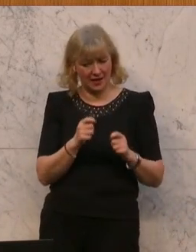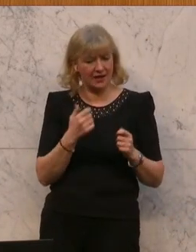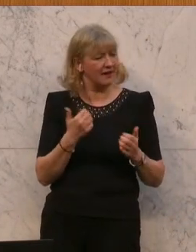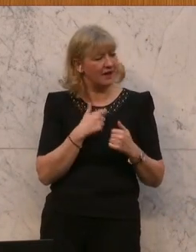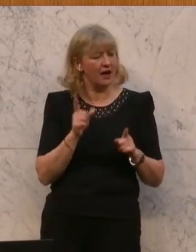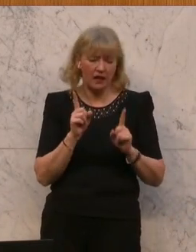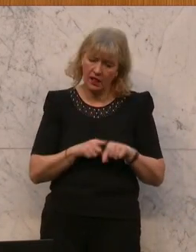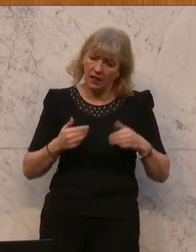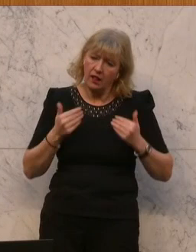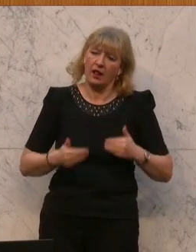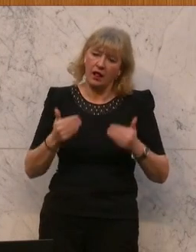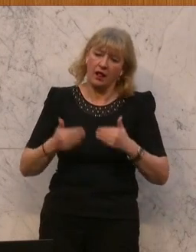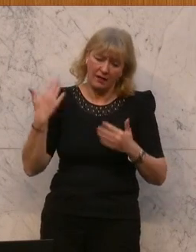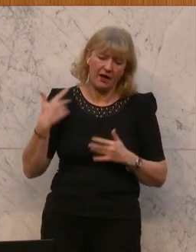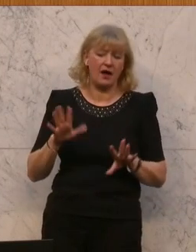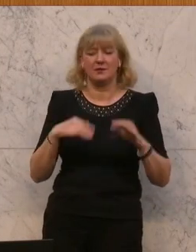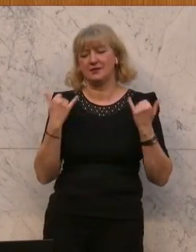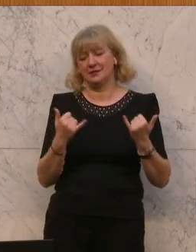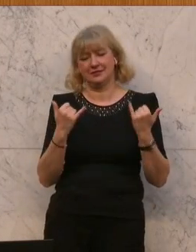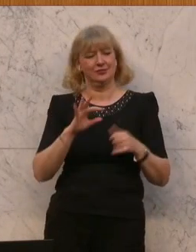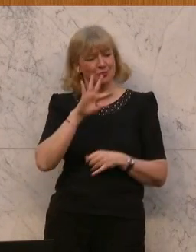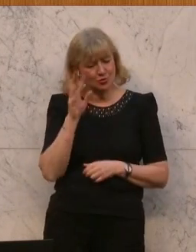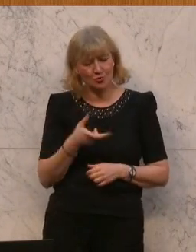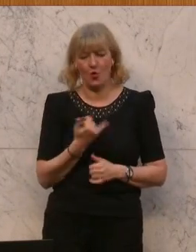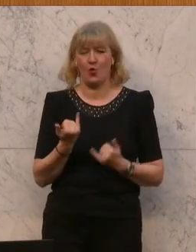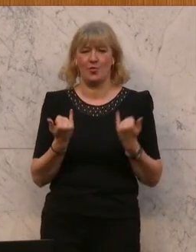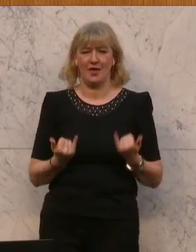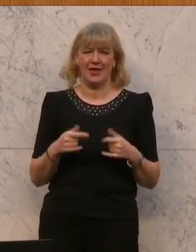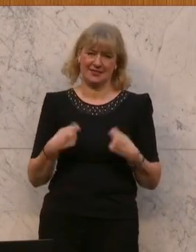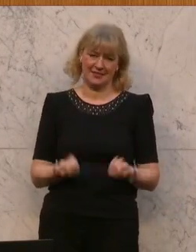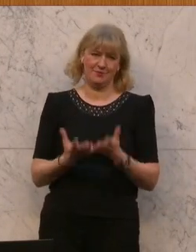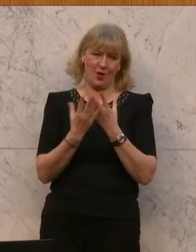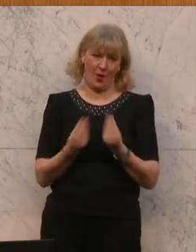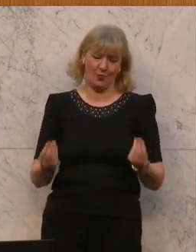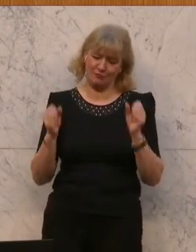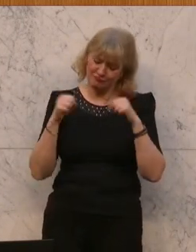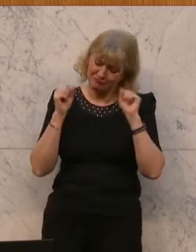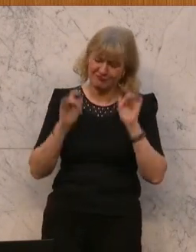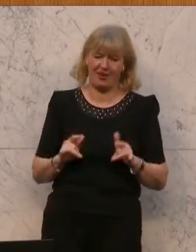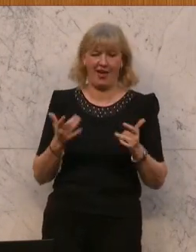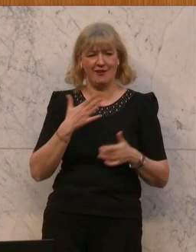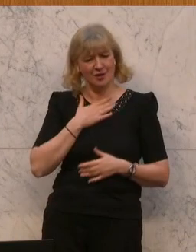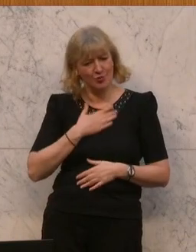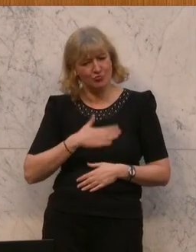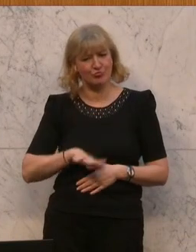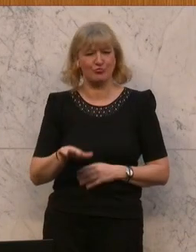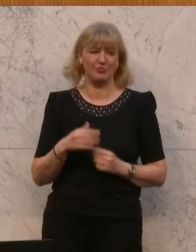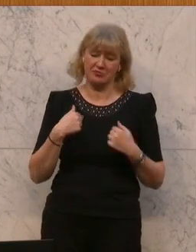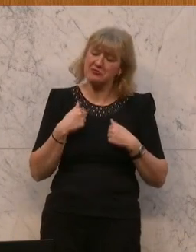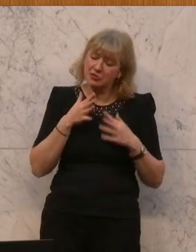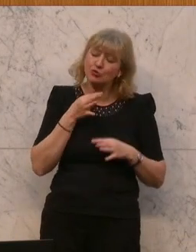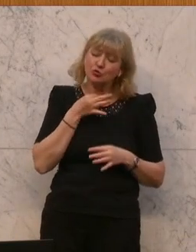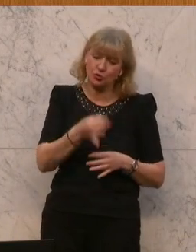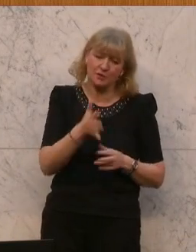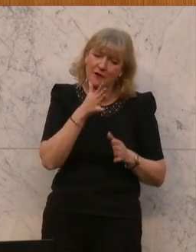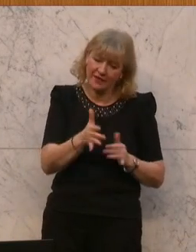oft vertagt worden. Es ist wunderbar, dass es jetzt diese Lösung gibt, diese Einigung gibt, der wir ja natürlich auch zustimmen werden.